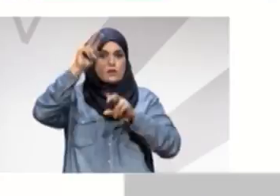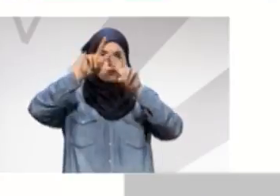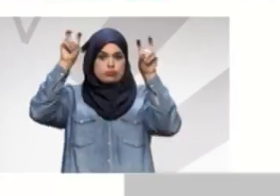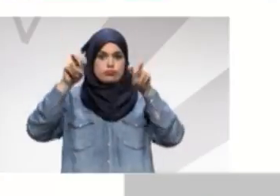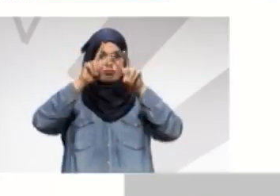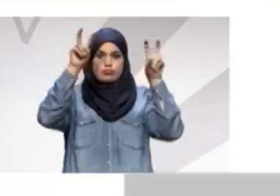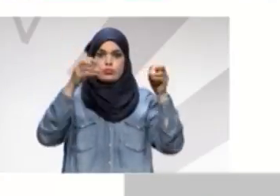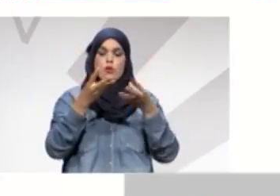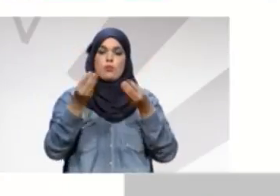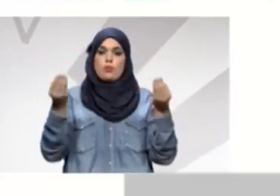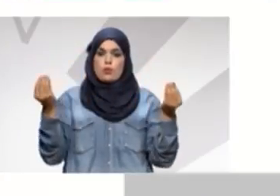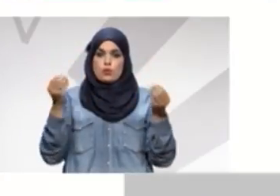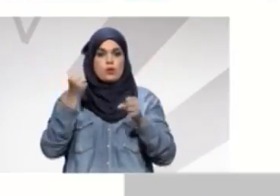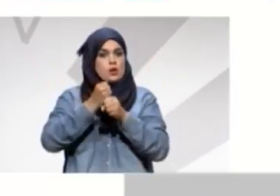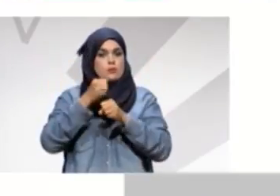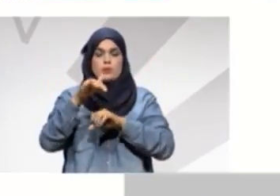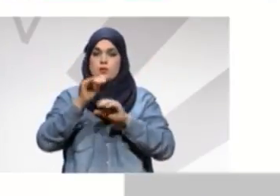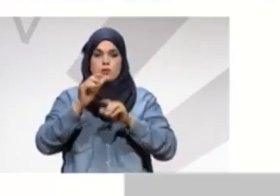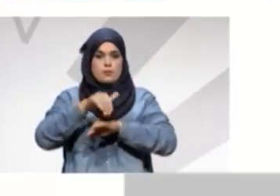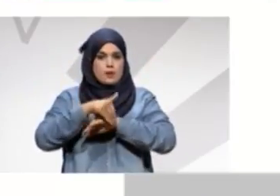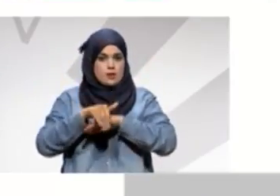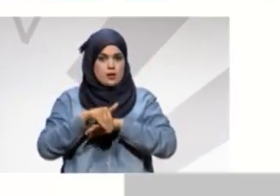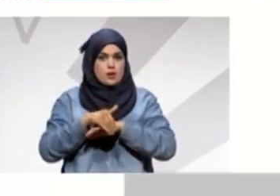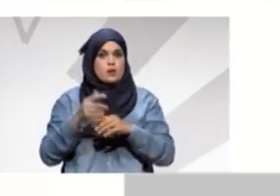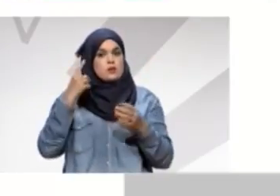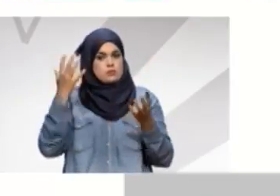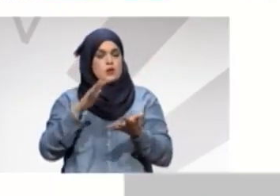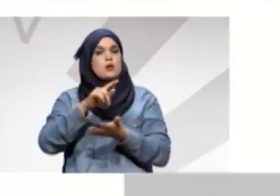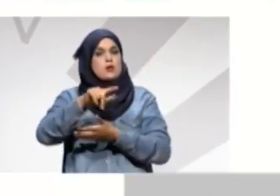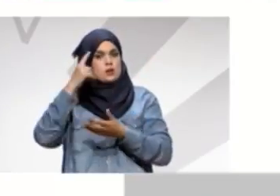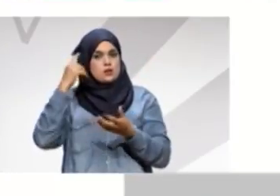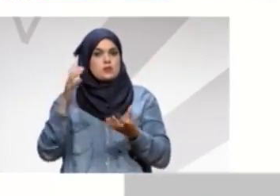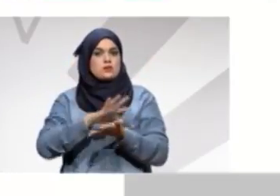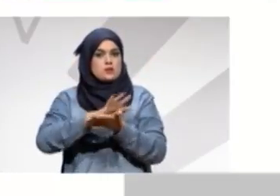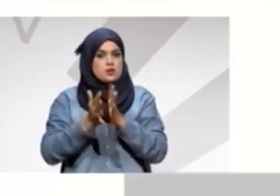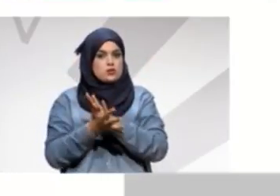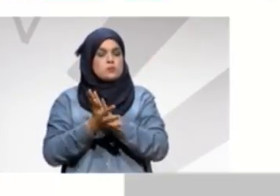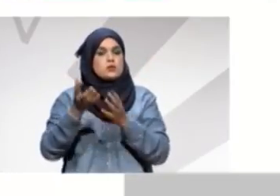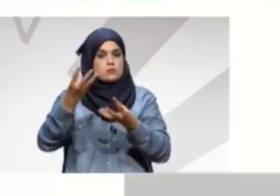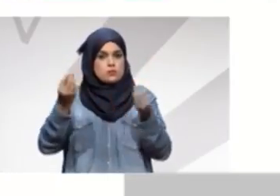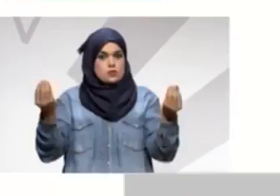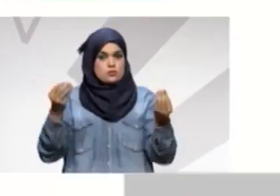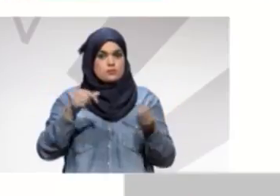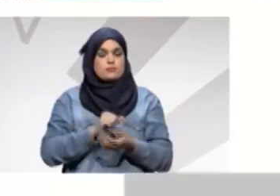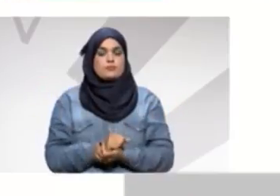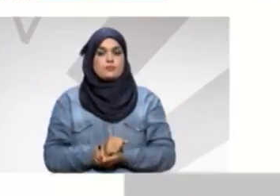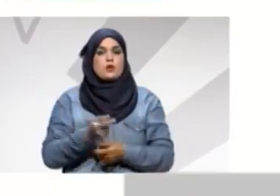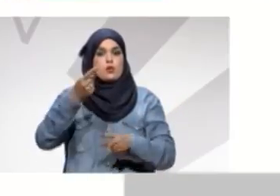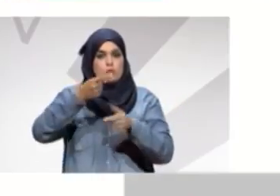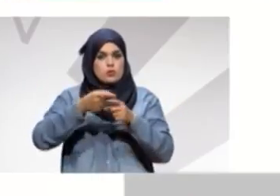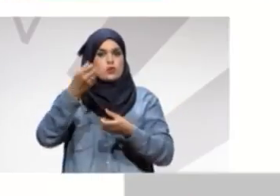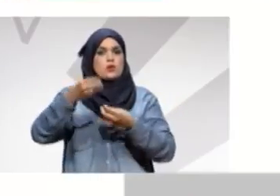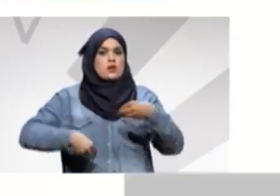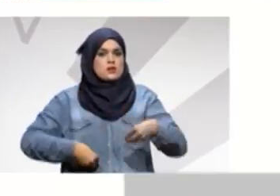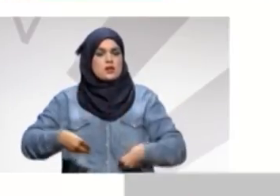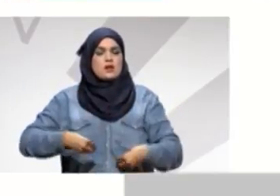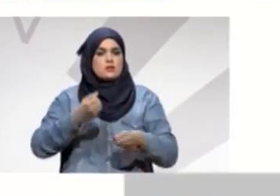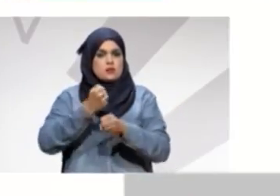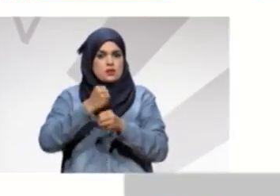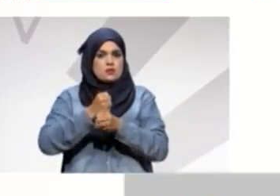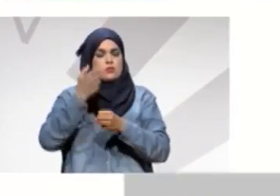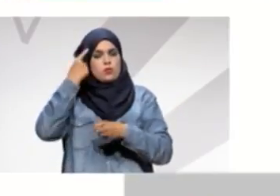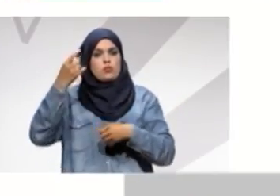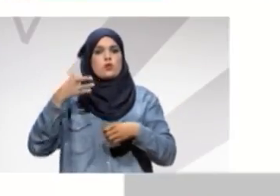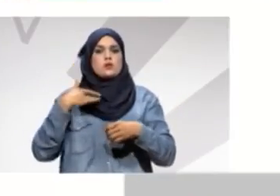حاملة الشهاد دون عمل ونشيطة في هذا المجال المجتمعي وموظفين في الصحة